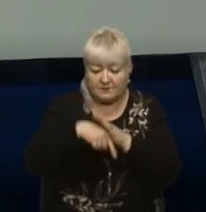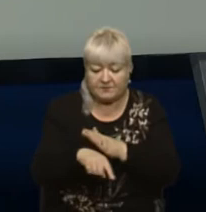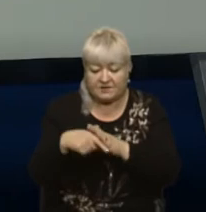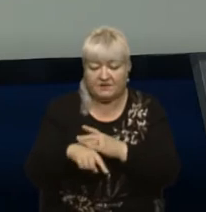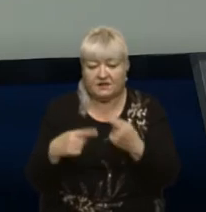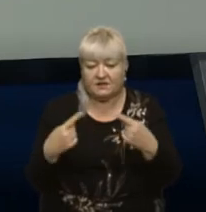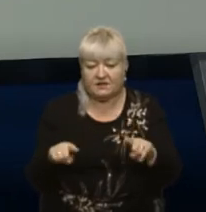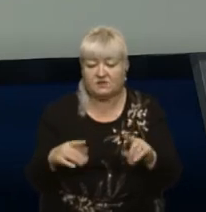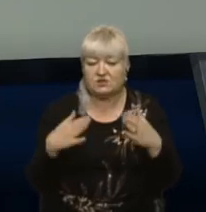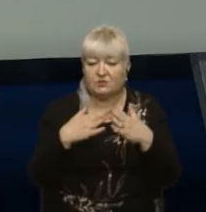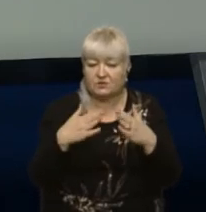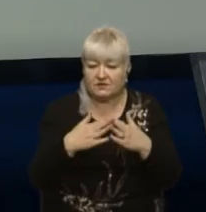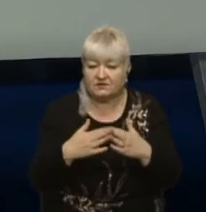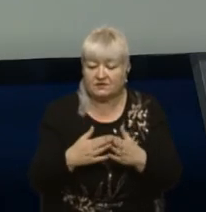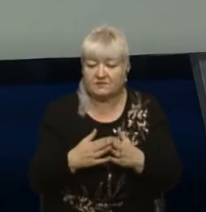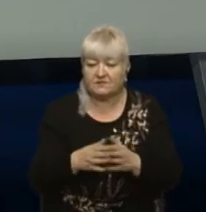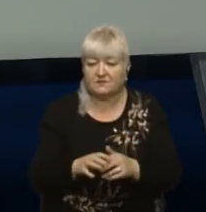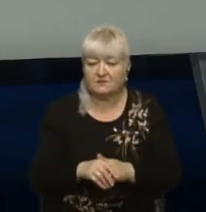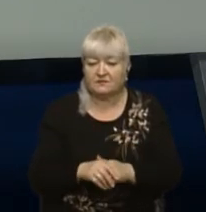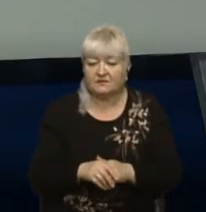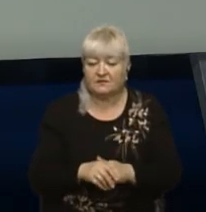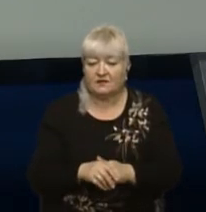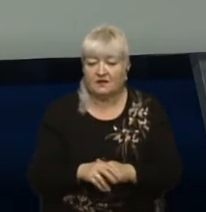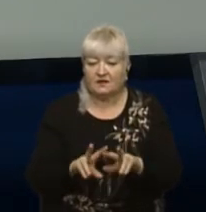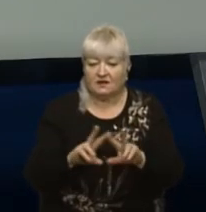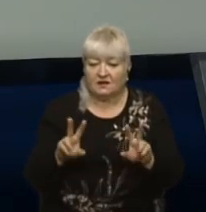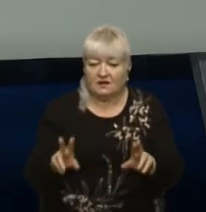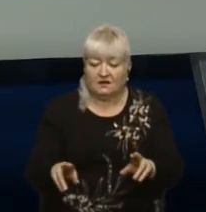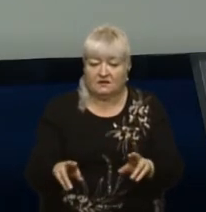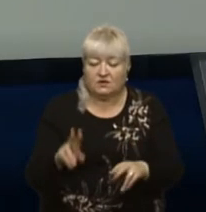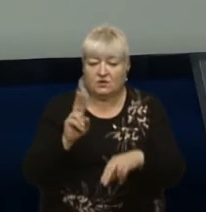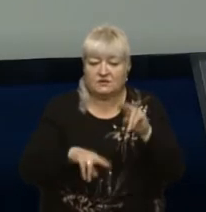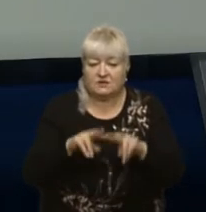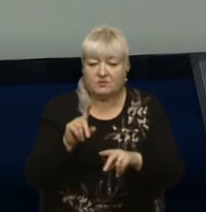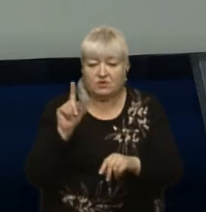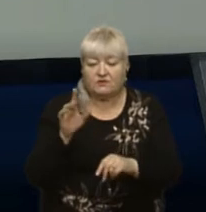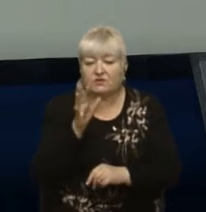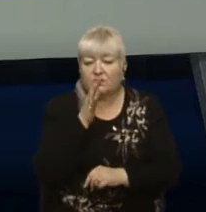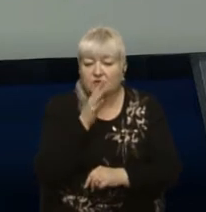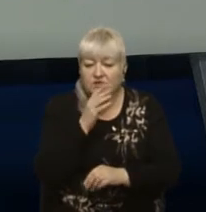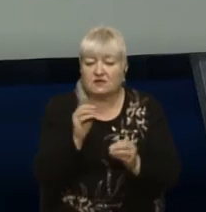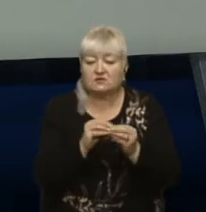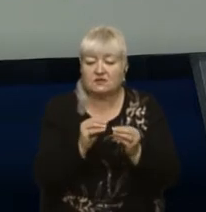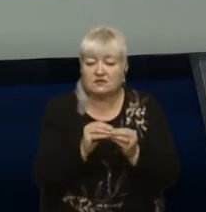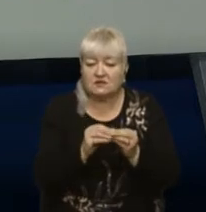інших будівель, більш того типажу забудови того часу. Так само, як